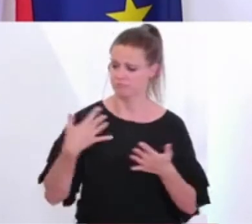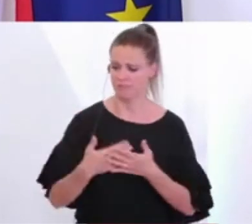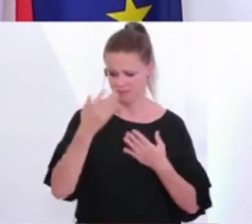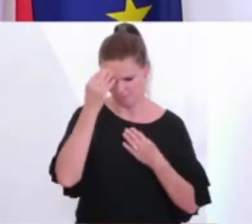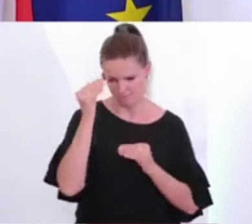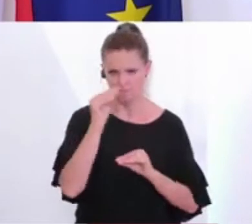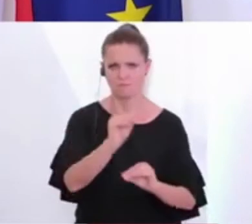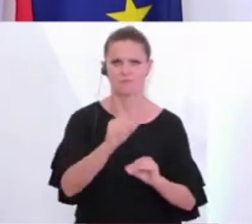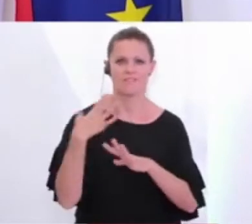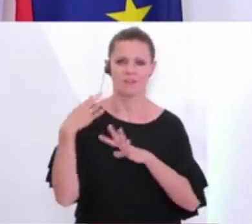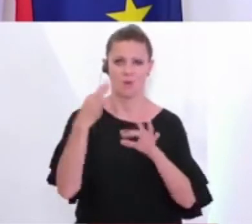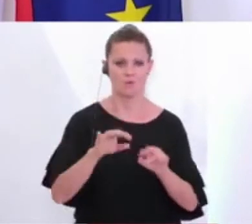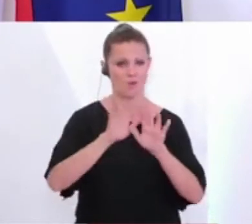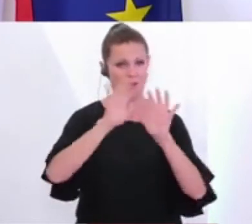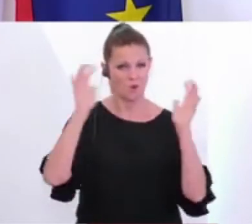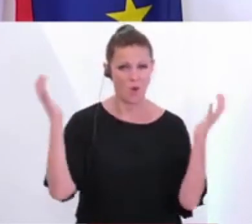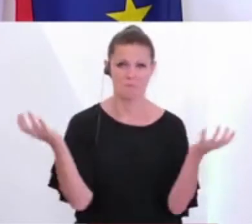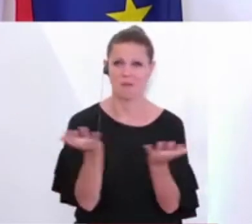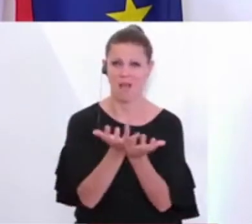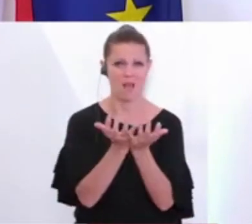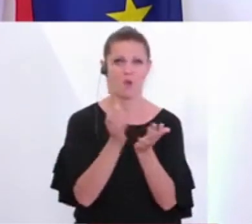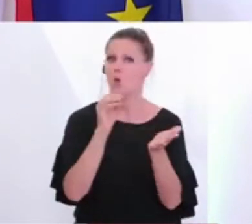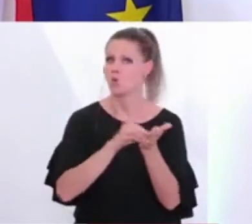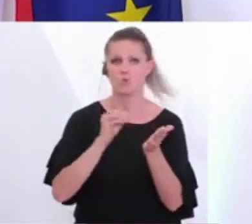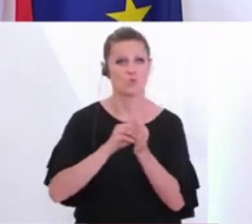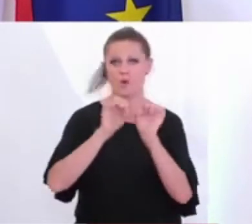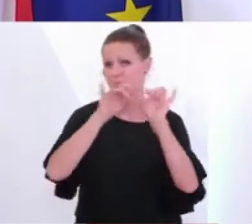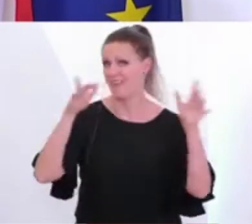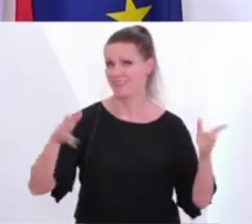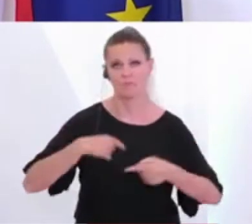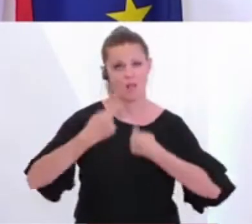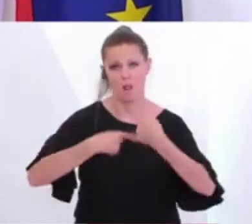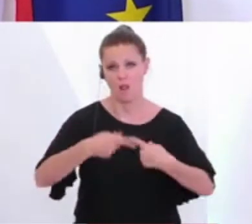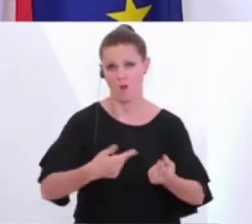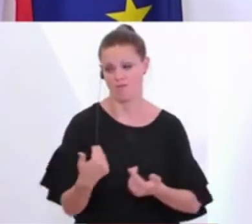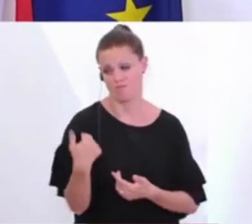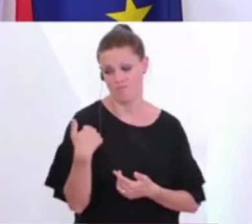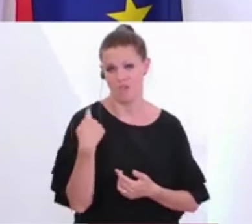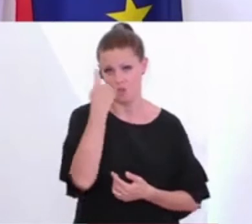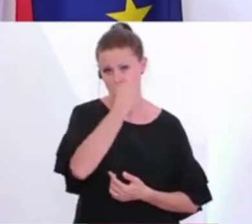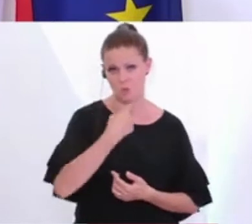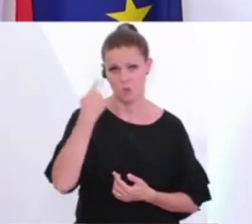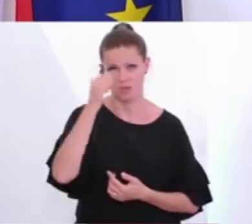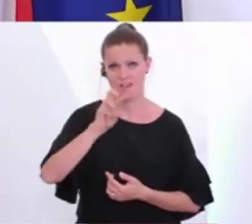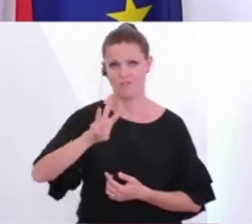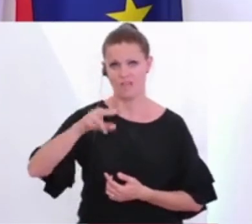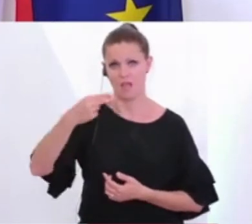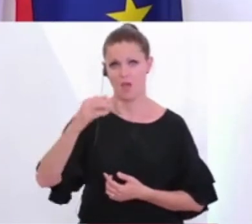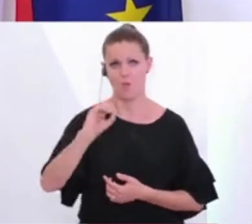global gesehen befinden wir uns noch mitten in dieser Pandemie. Gerade am Sonntag hat die WHO, die